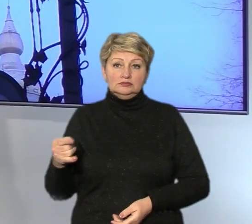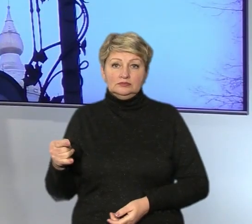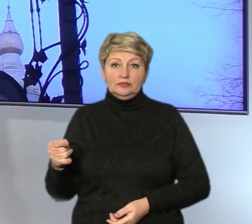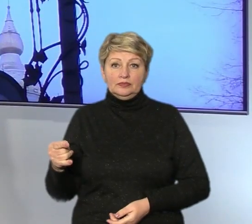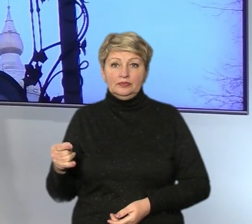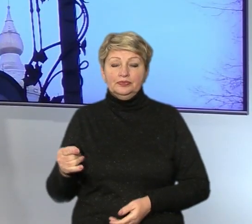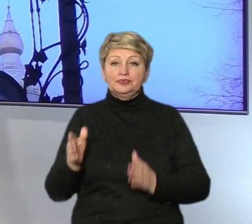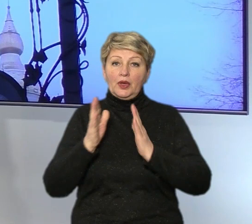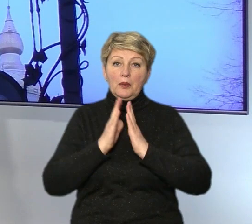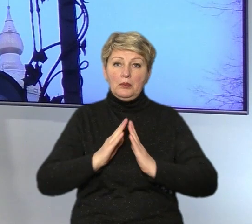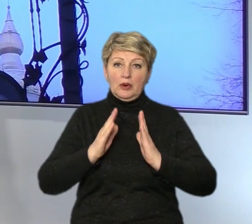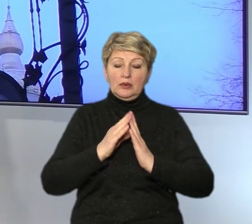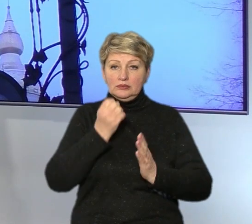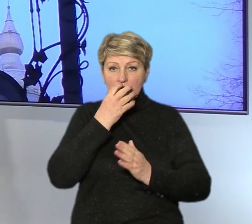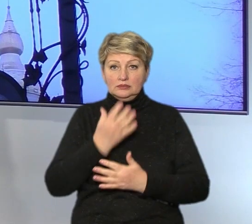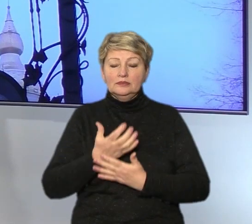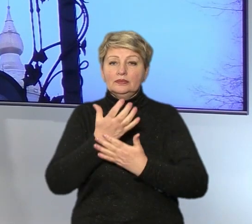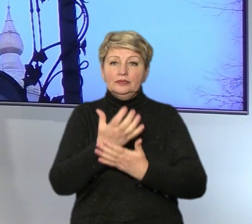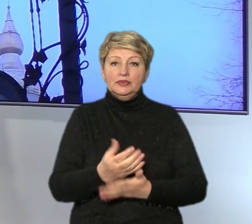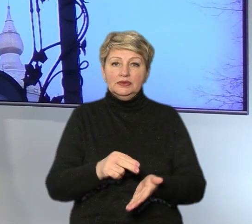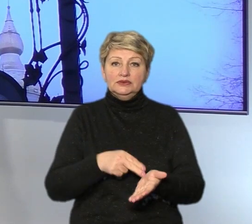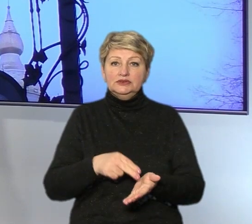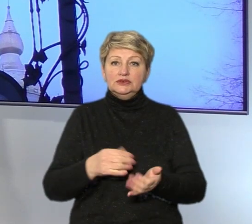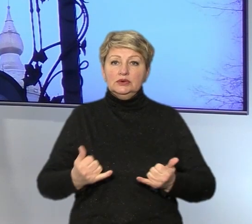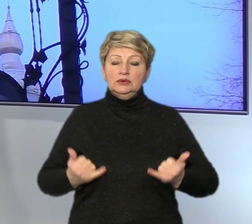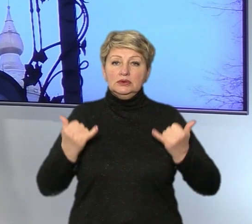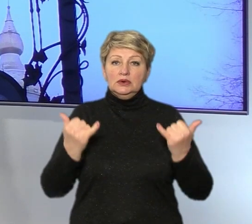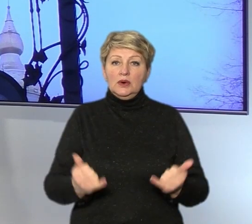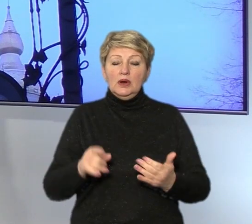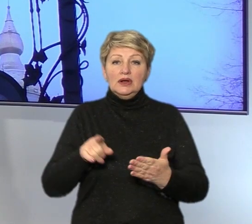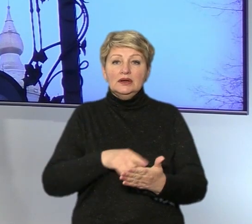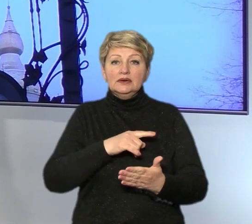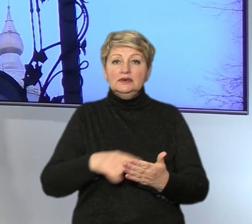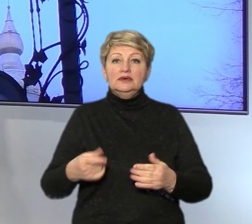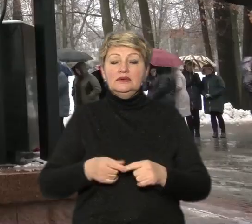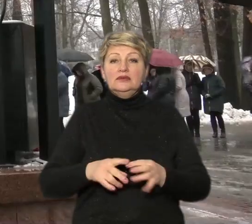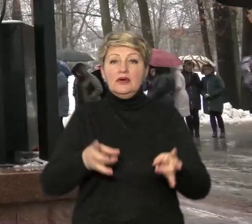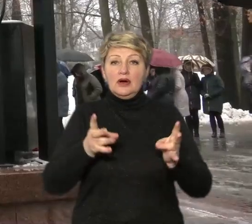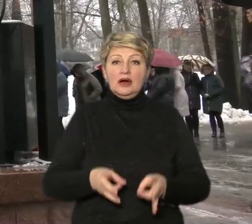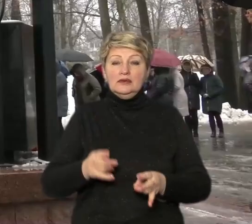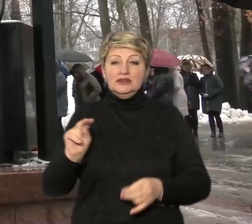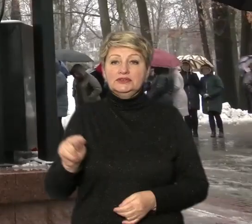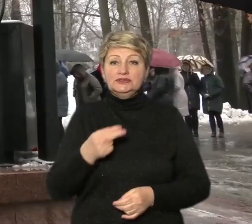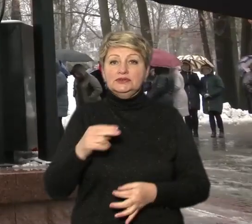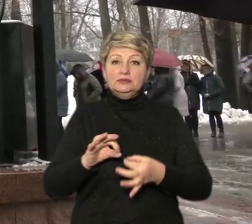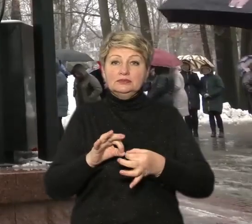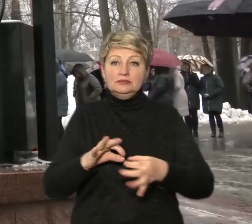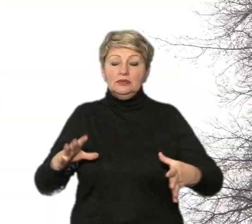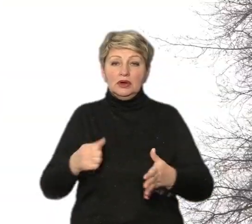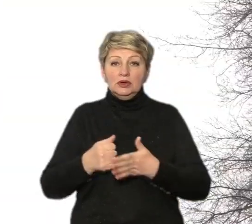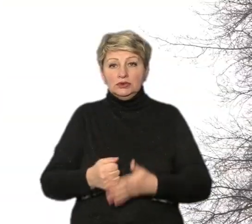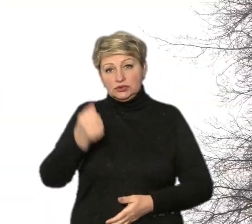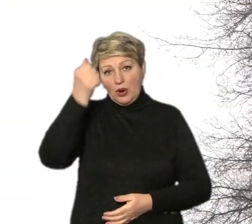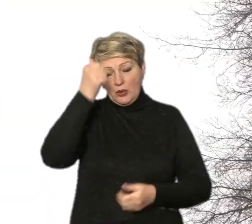Молебним та покладанням квітів у Черкасах вшанували ліквідаторів аварій на Чорнобильській атомній електростанції. До пам'ятника